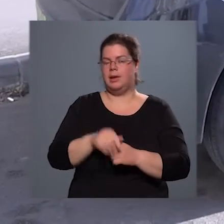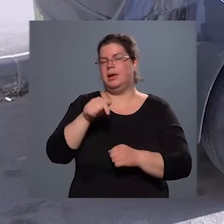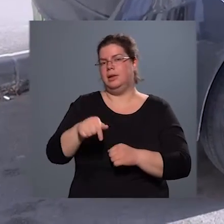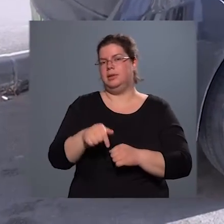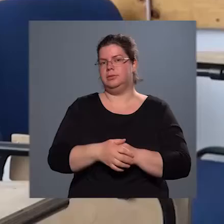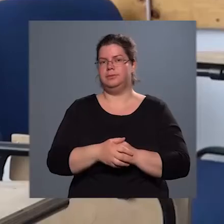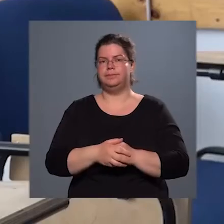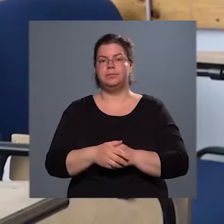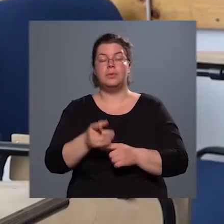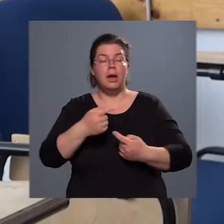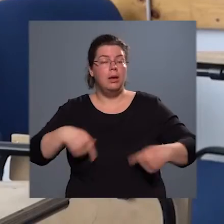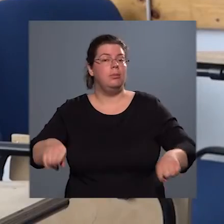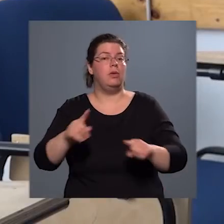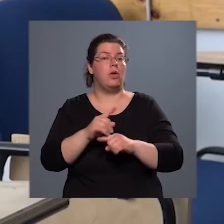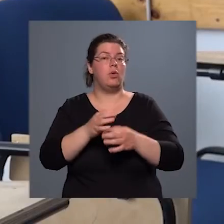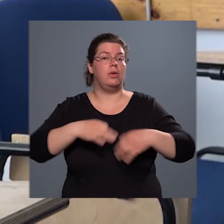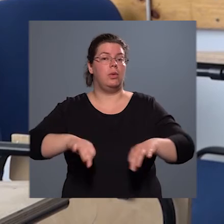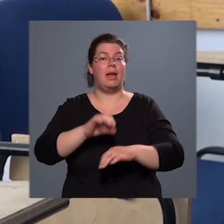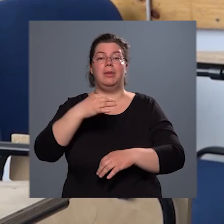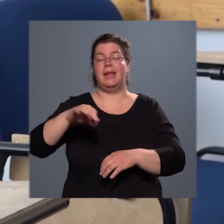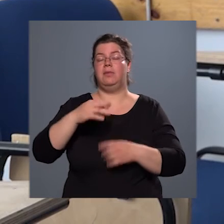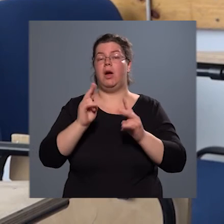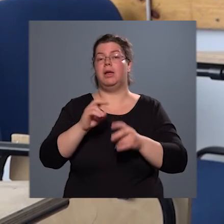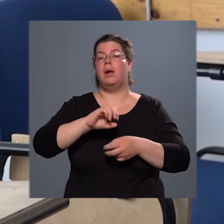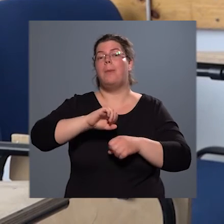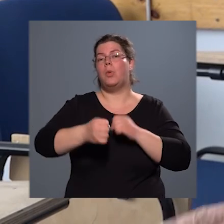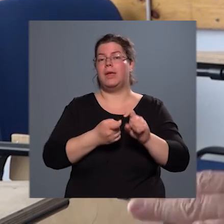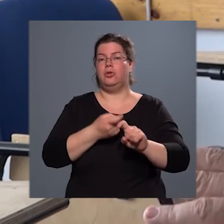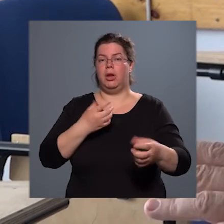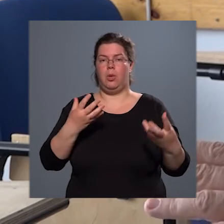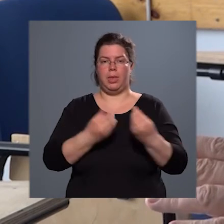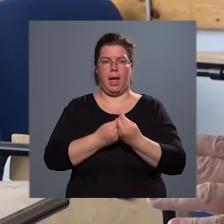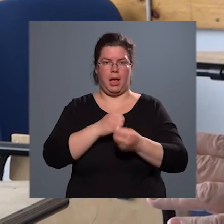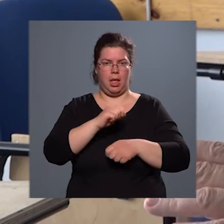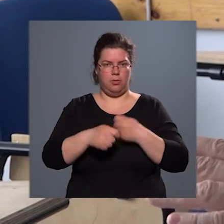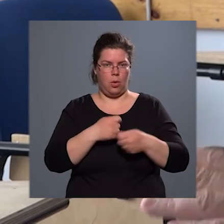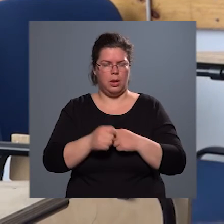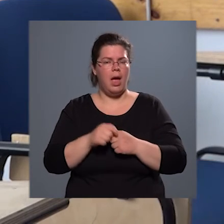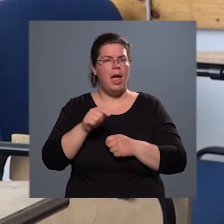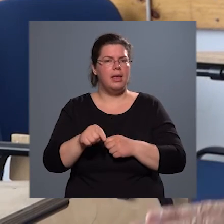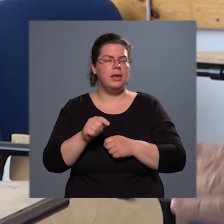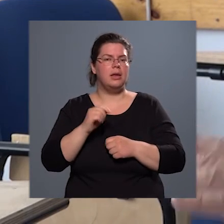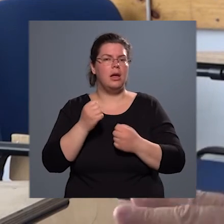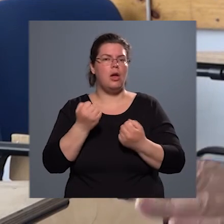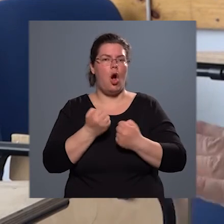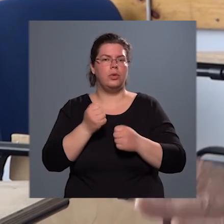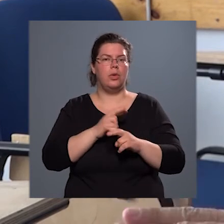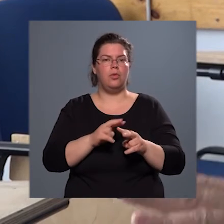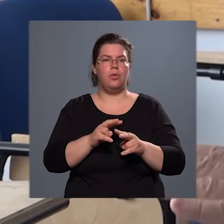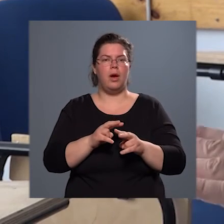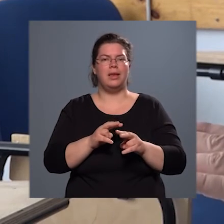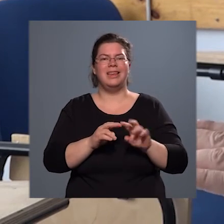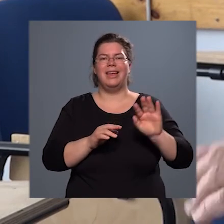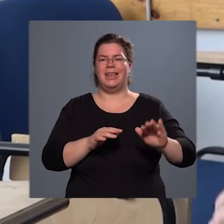Mi vagyunk az országban az egyetlen olyan, aki mozgássérültekkel foglalkozik. Ezzel egy autón kivan alakítva kézigáz,